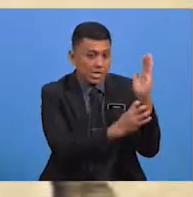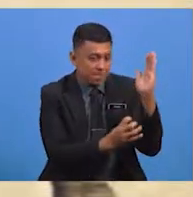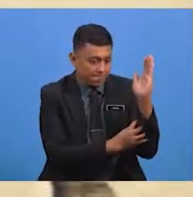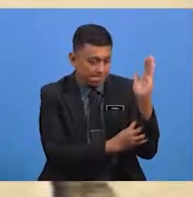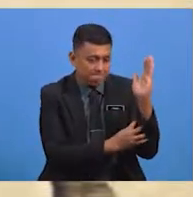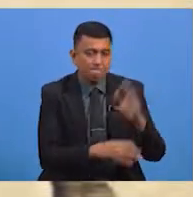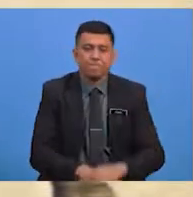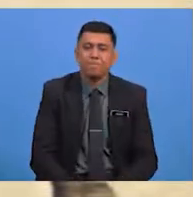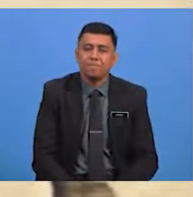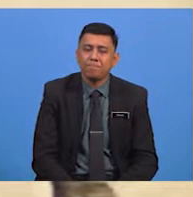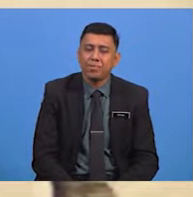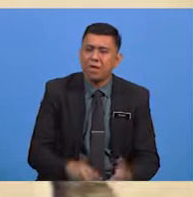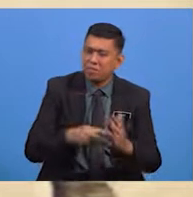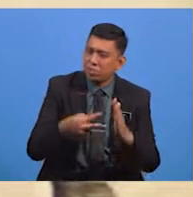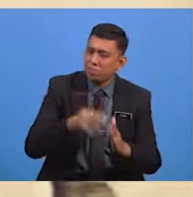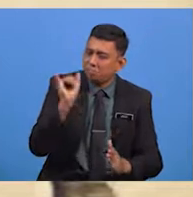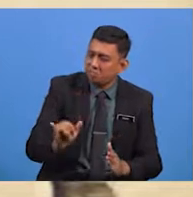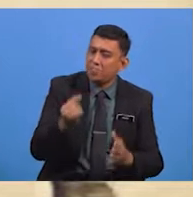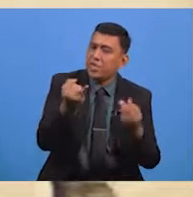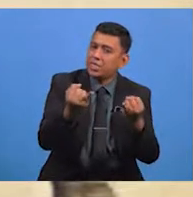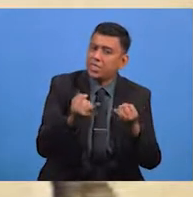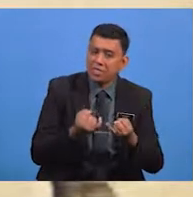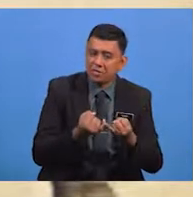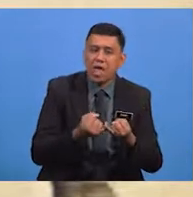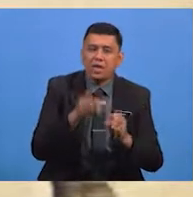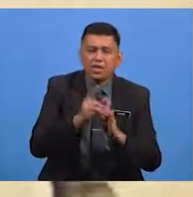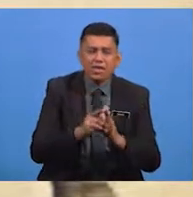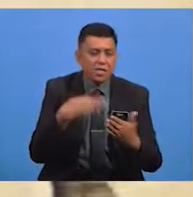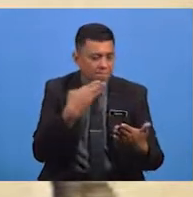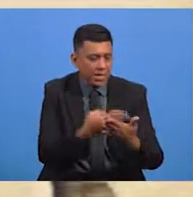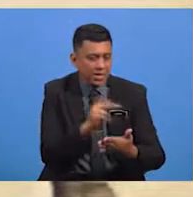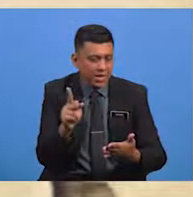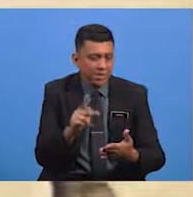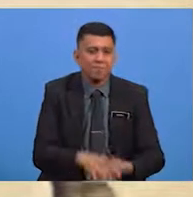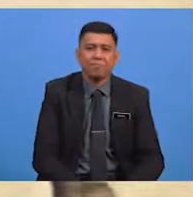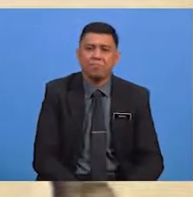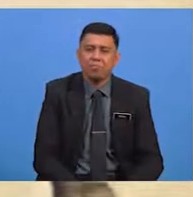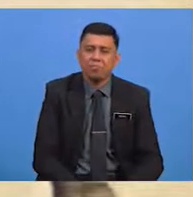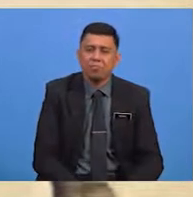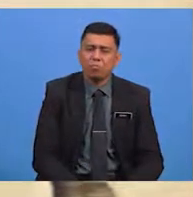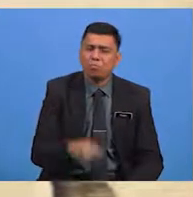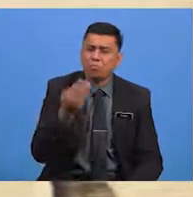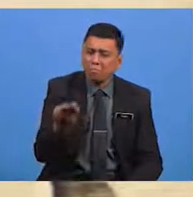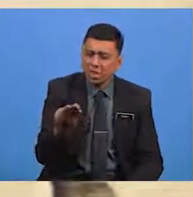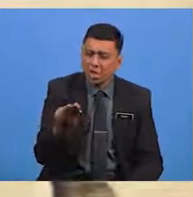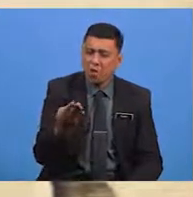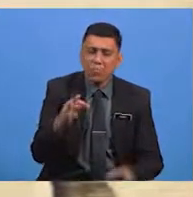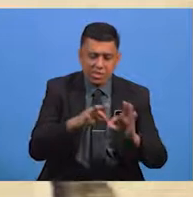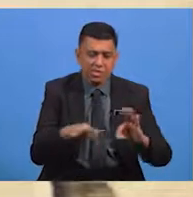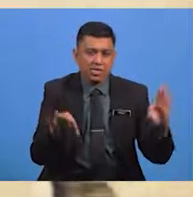ini Maksud yang ingin disampaikan Oleh penyair Ialah beliau menceritakan